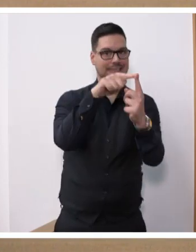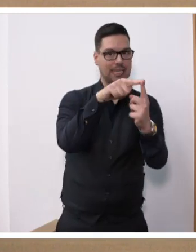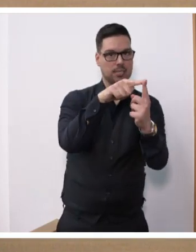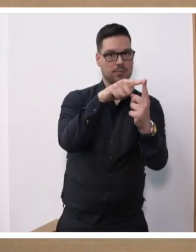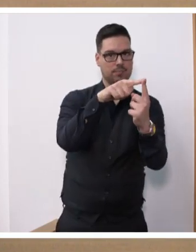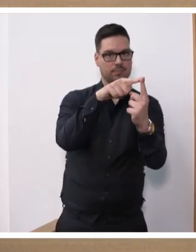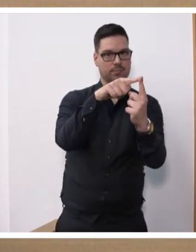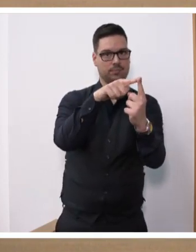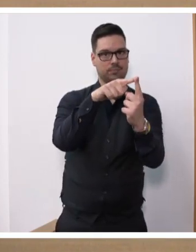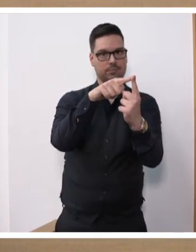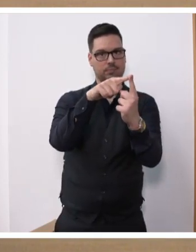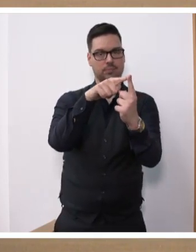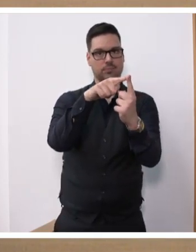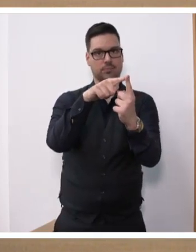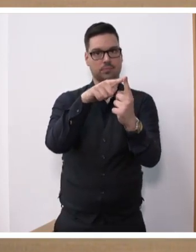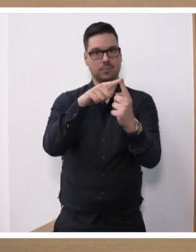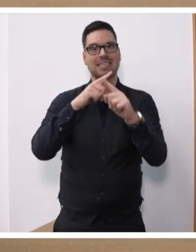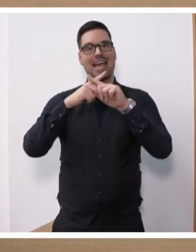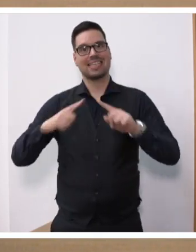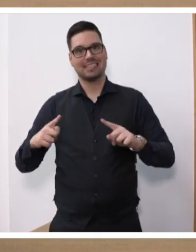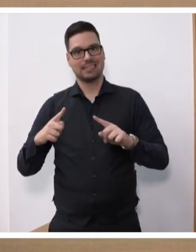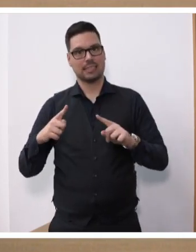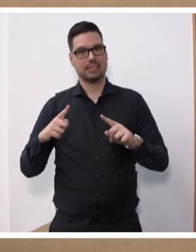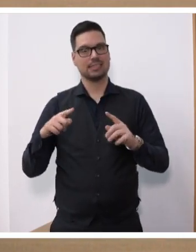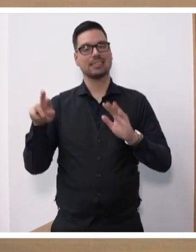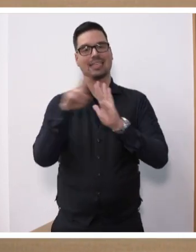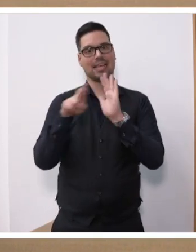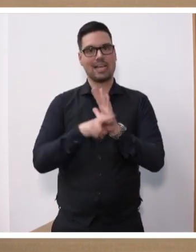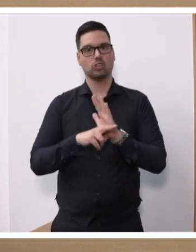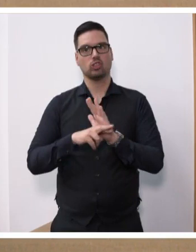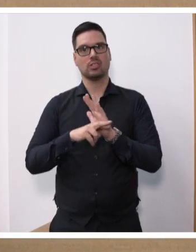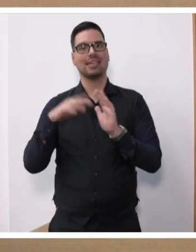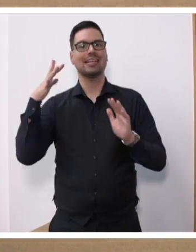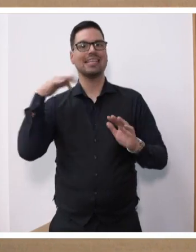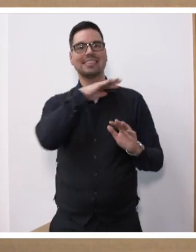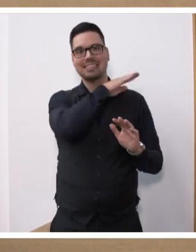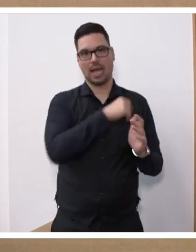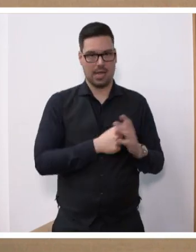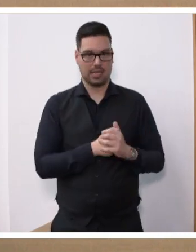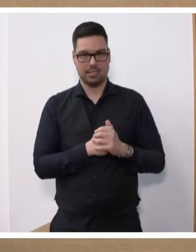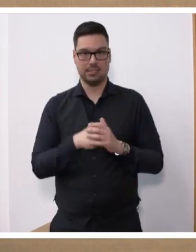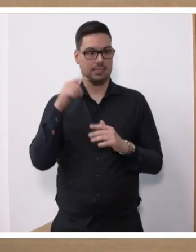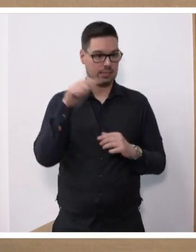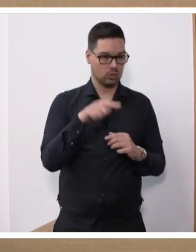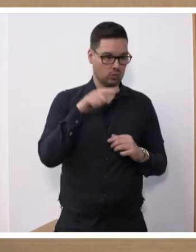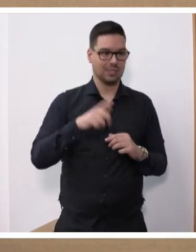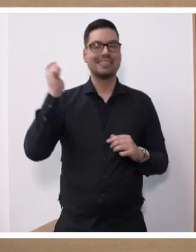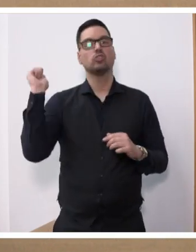dass die Infragestellung des Existenzrechts Israel dazu führt, dass man dort eine